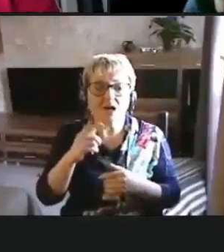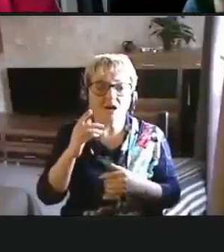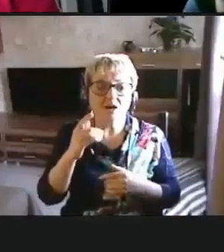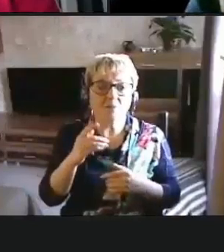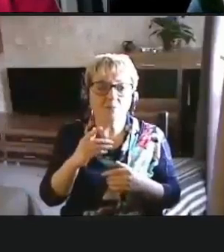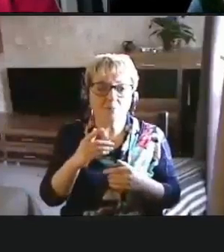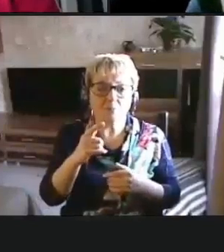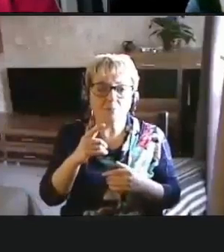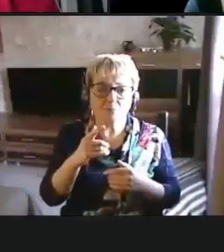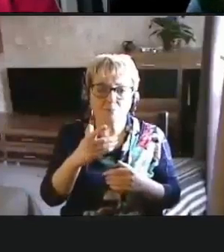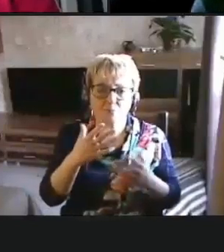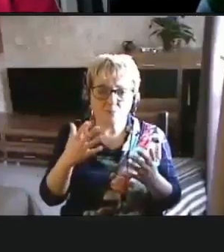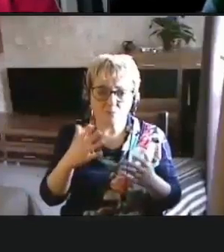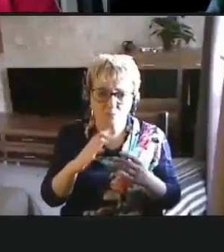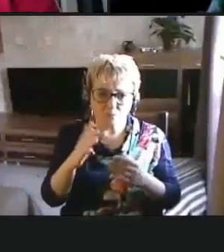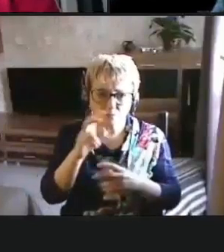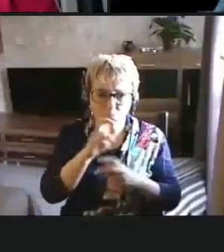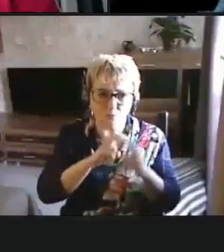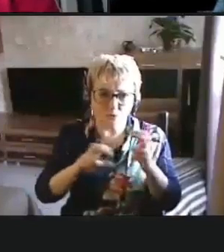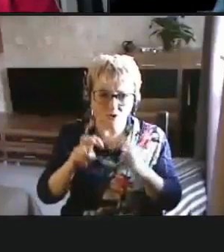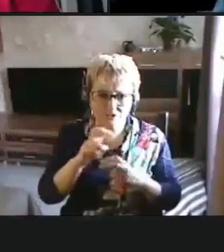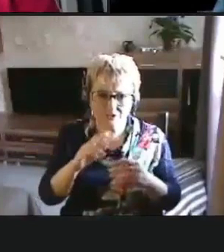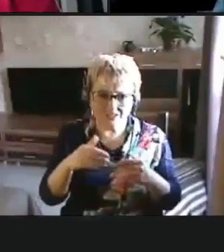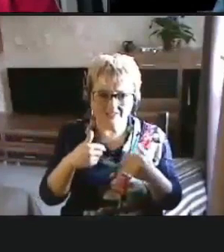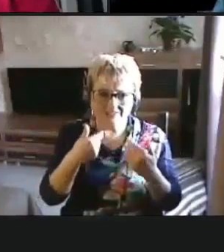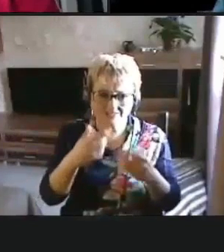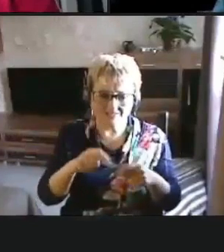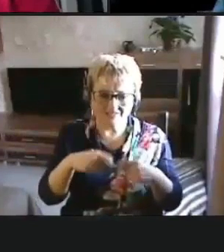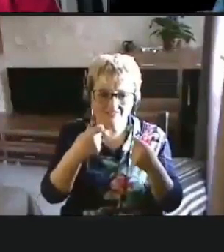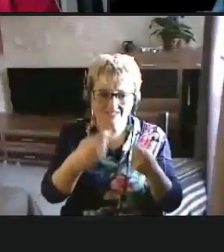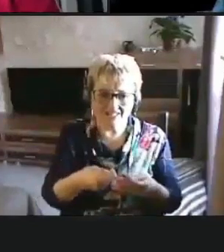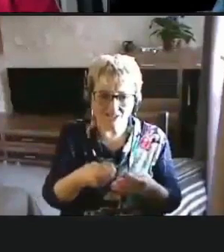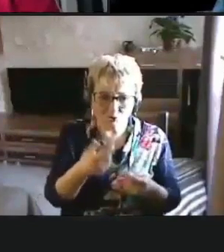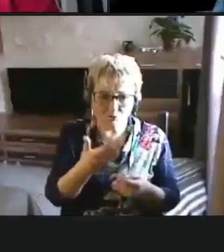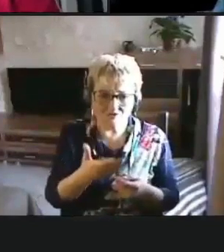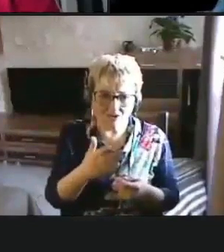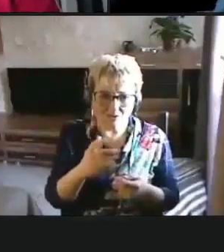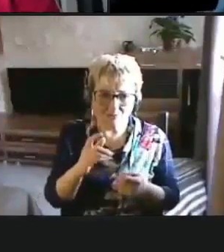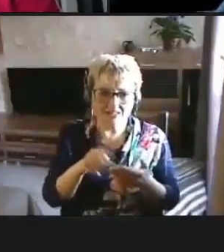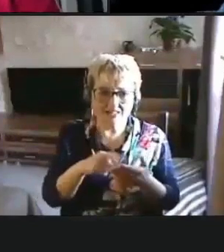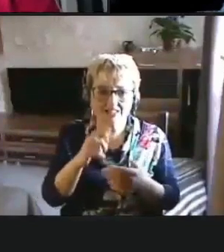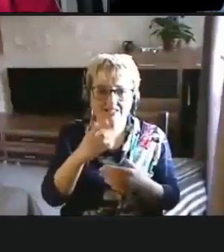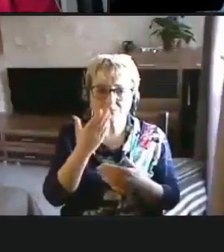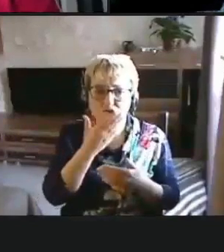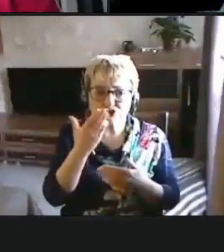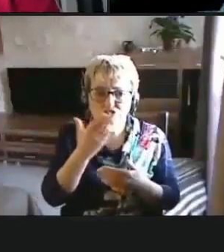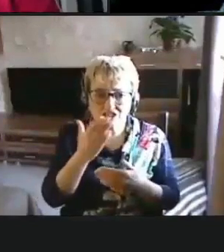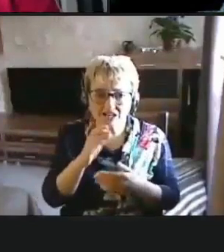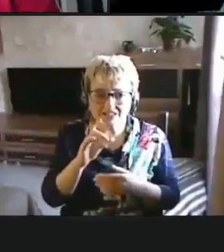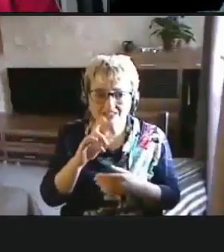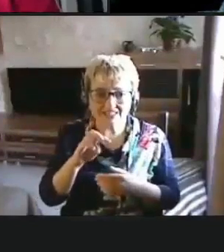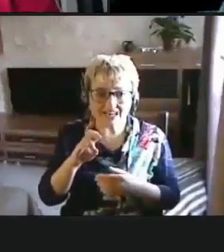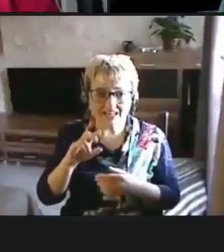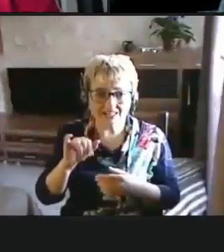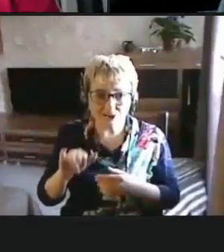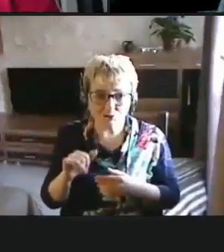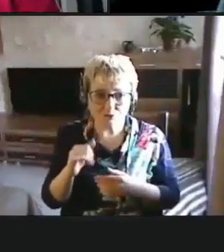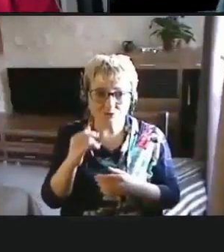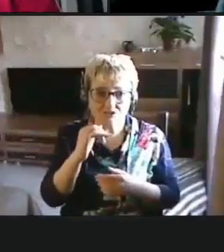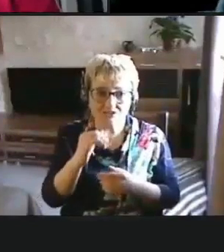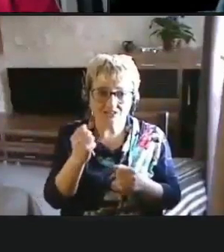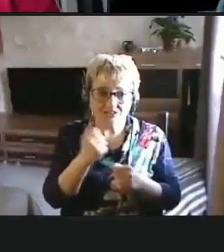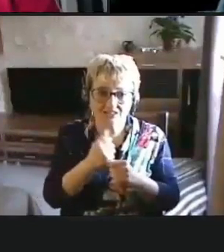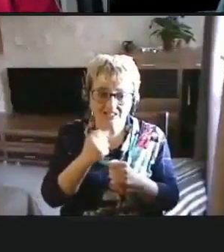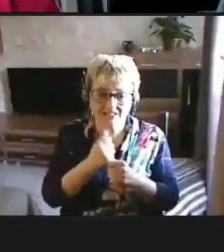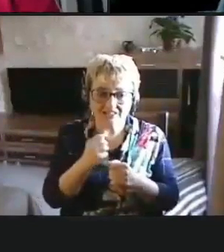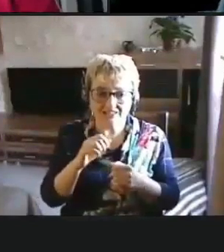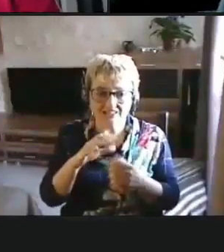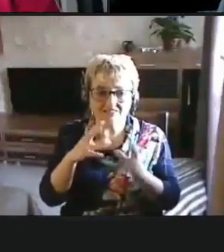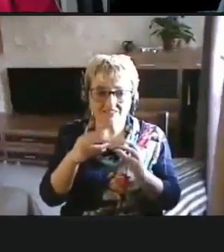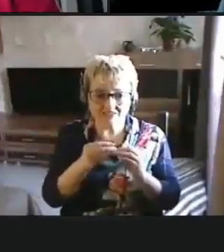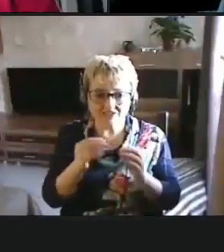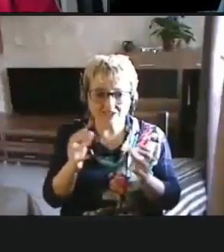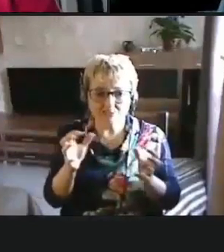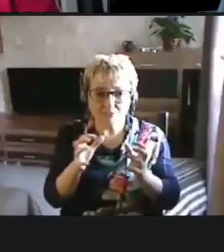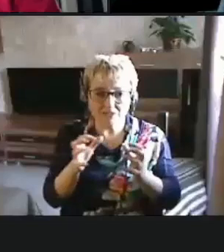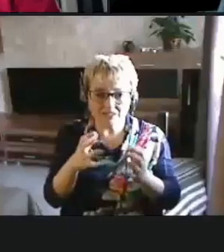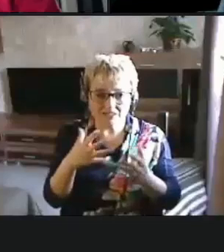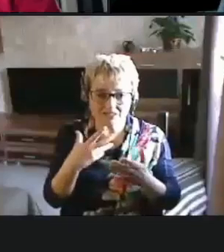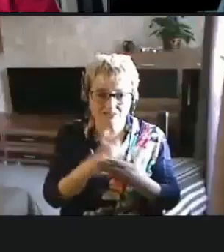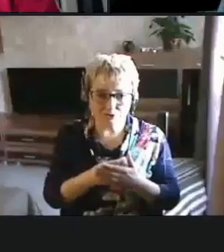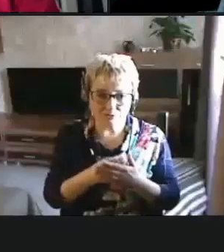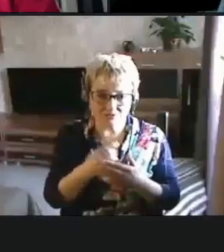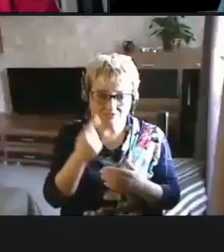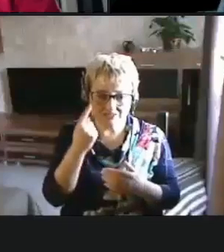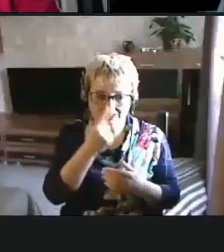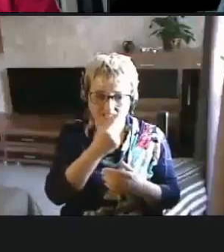десятке результатов поиска вам выдадутся вот эти все страницы, почитайте и, соответственно, сделайте выводы, поберегите собственное зрение.